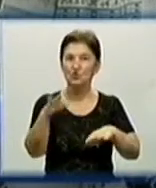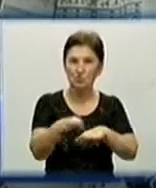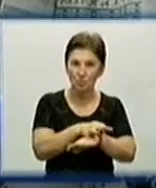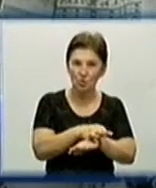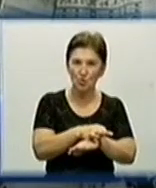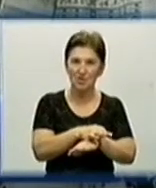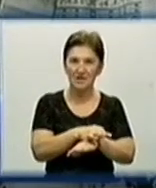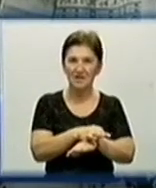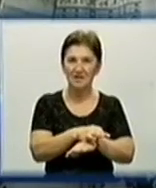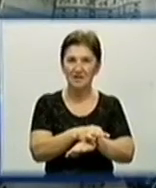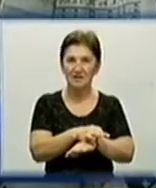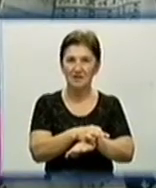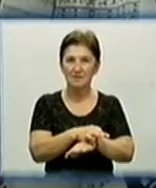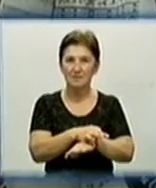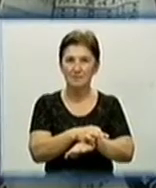мене.